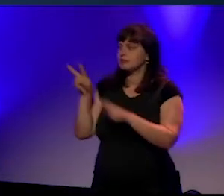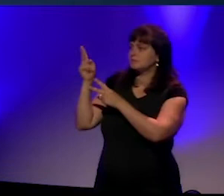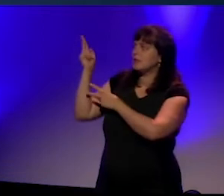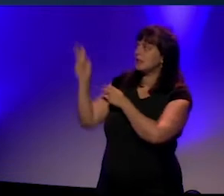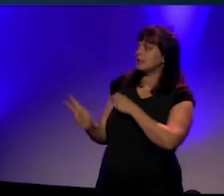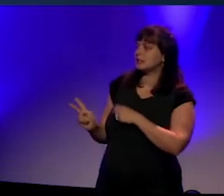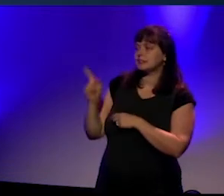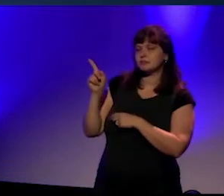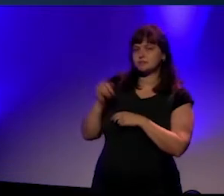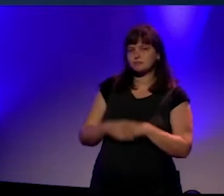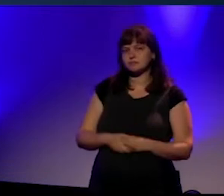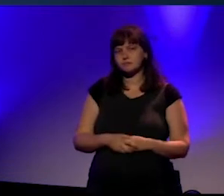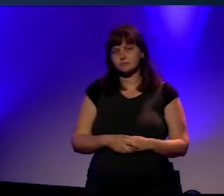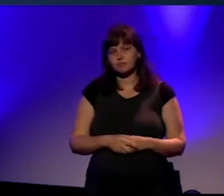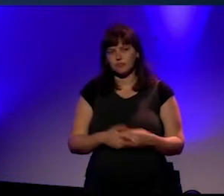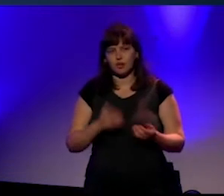Er is grondig aan gewerkt.